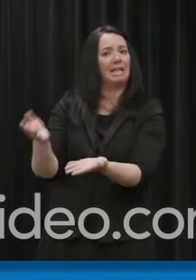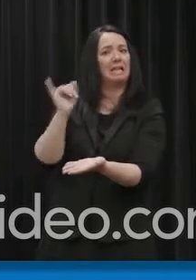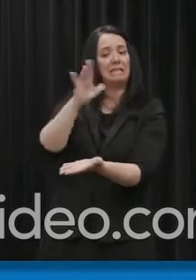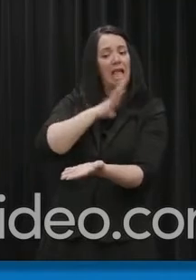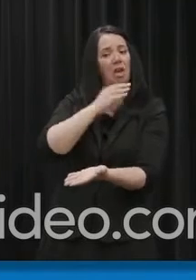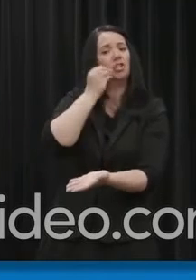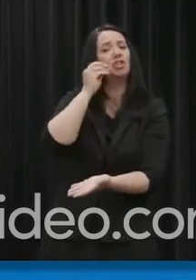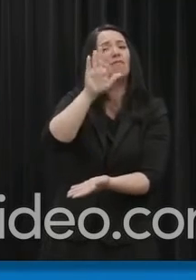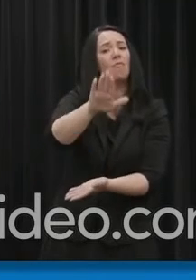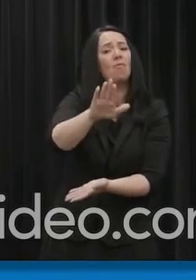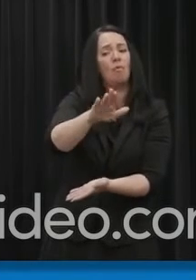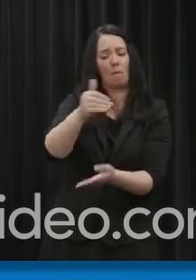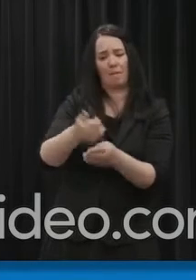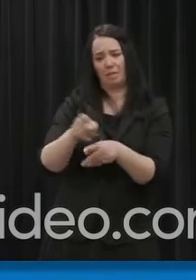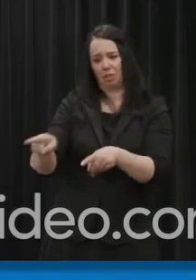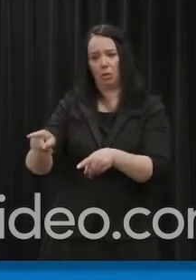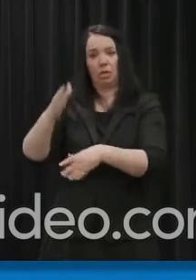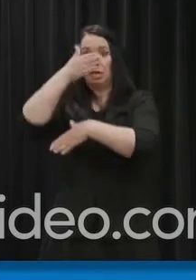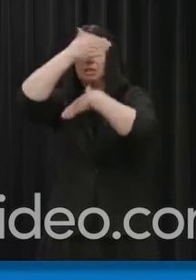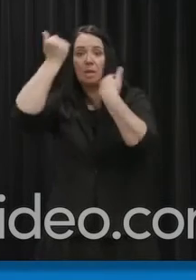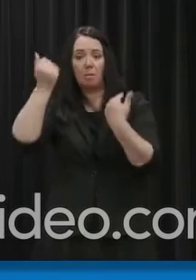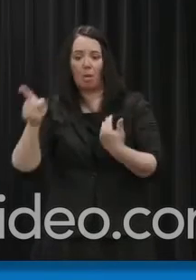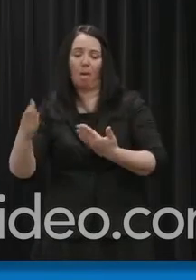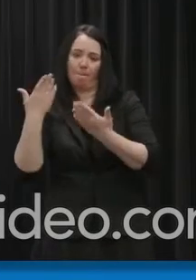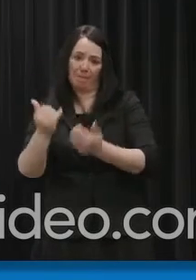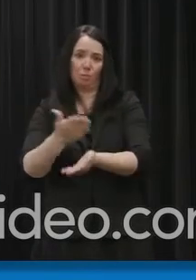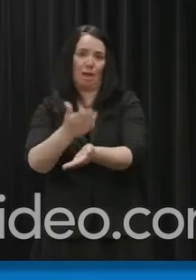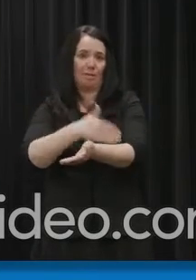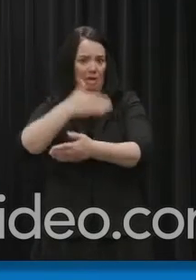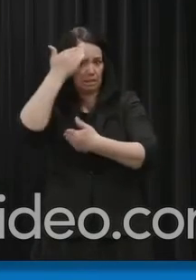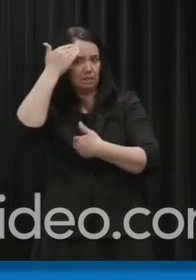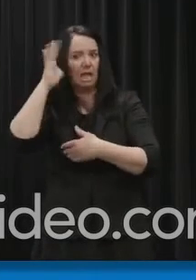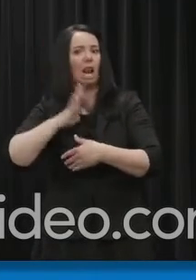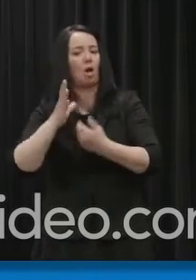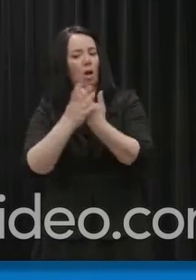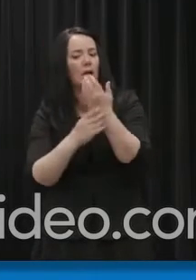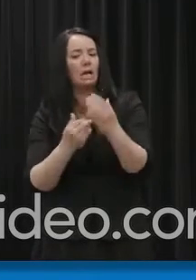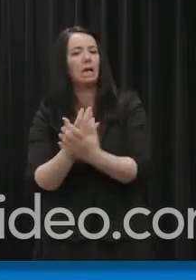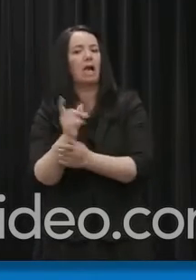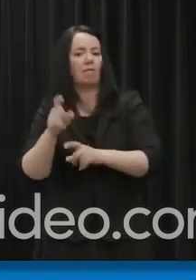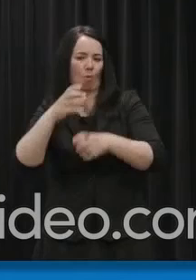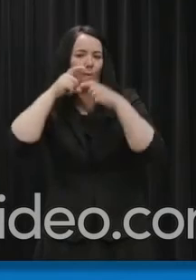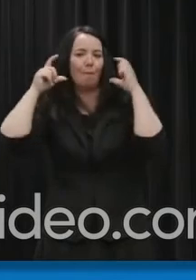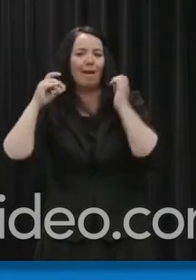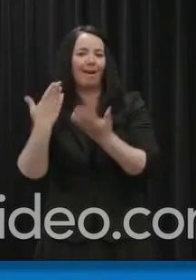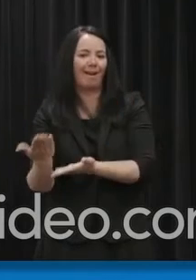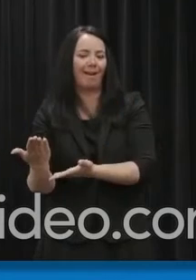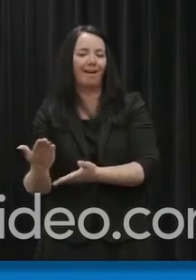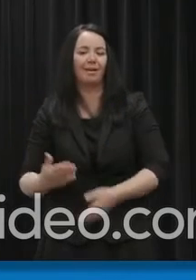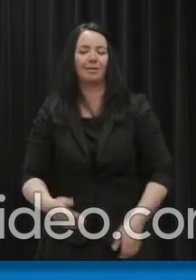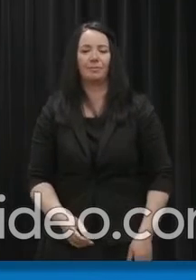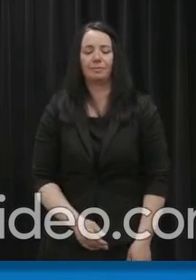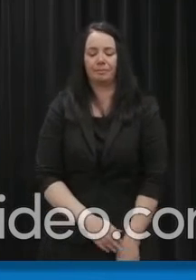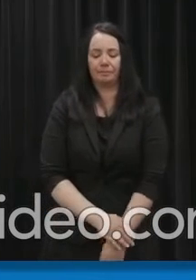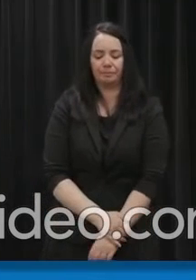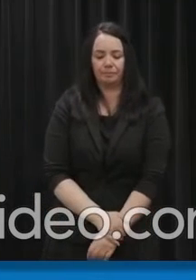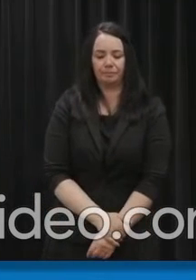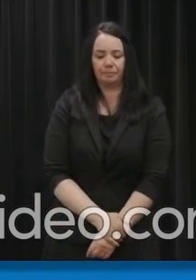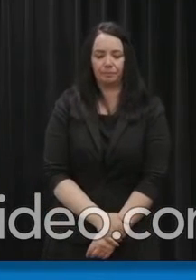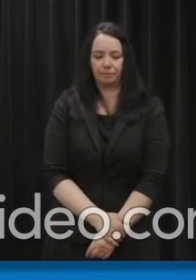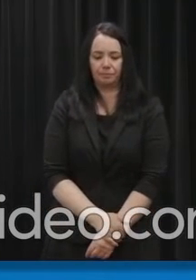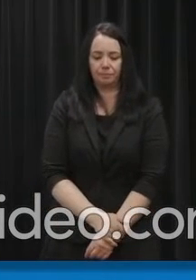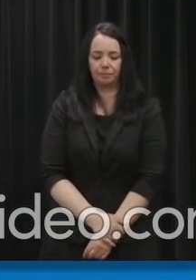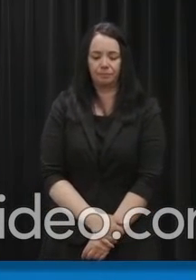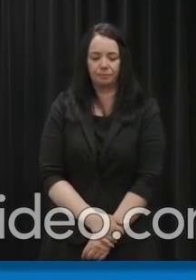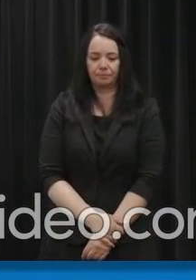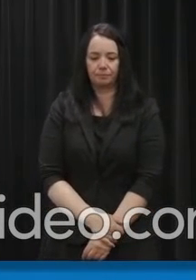maison et porter l'équipement approprié lorsque vous rendez visite. Tous les travailleurs de la santé en milieu communautaire s'acquittent